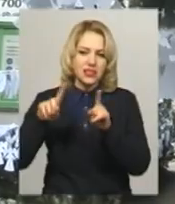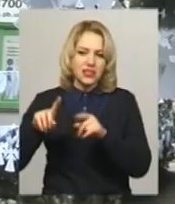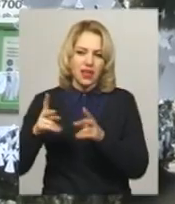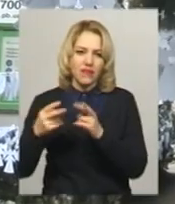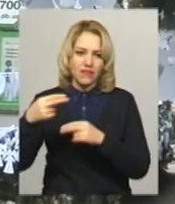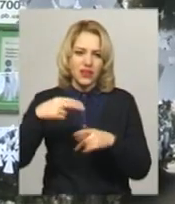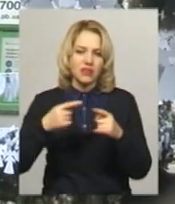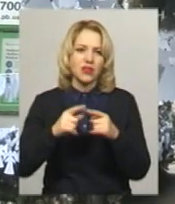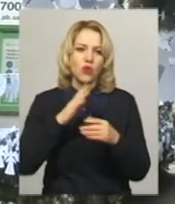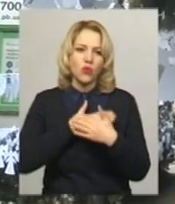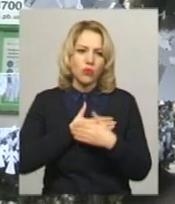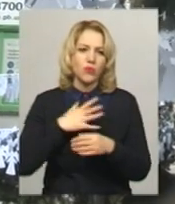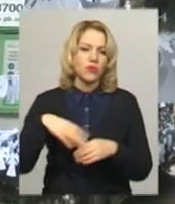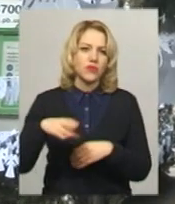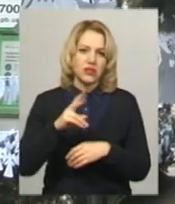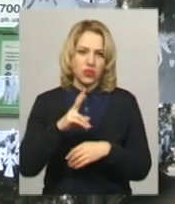Майдані.